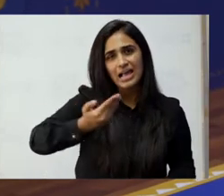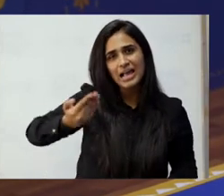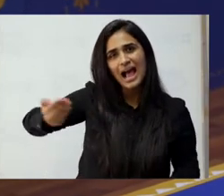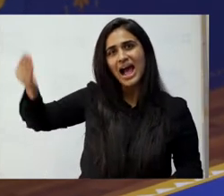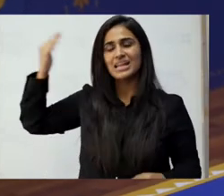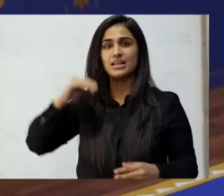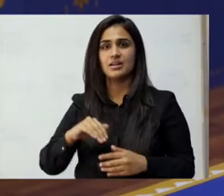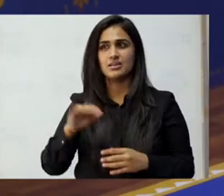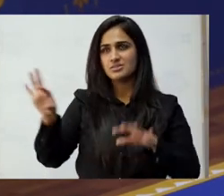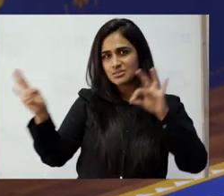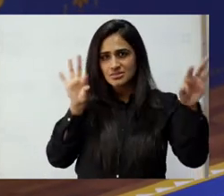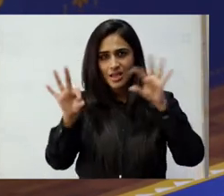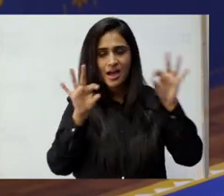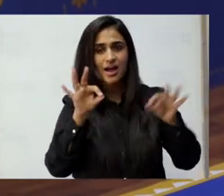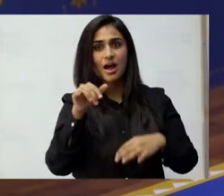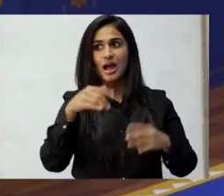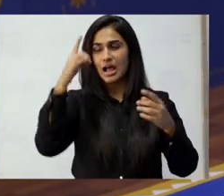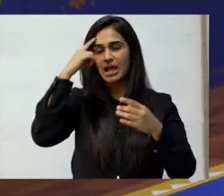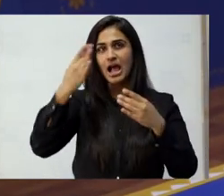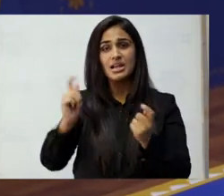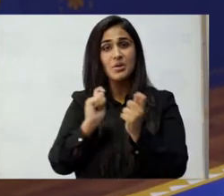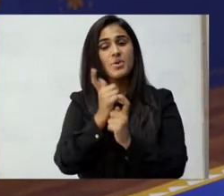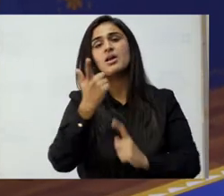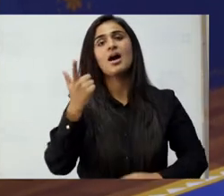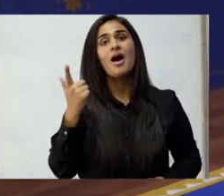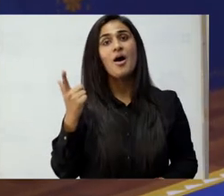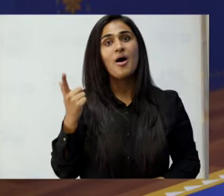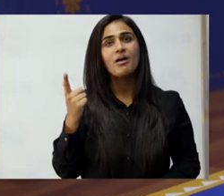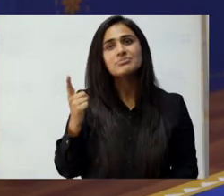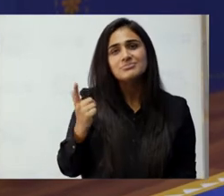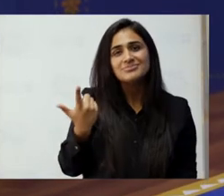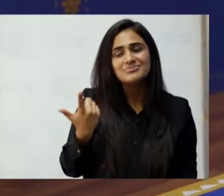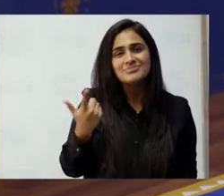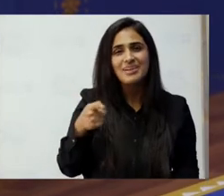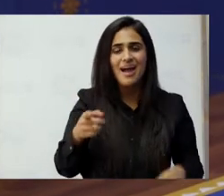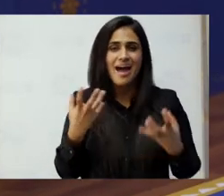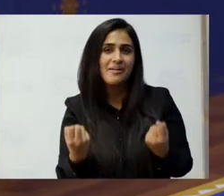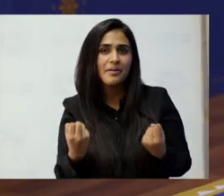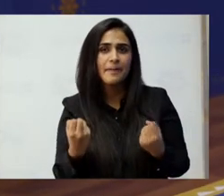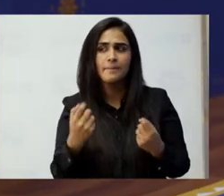کیا کہ ایسی کہانیاں سیلیکٹ کی ایسی کہانیوں کا انتخاب کیا